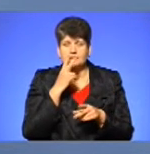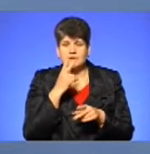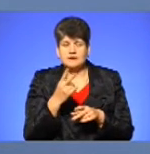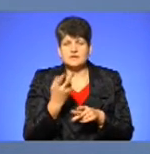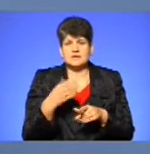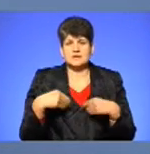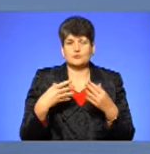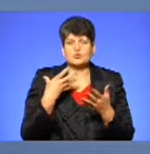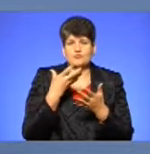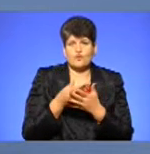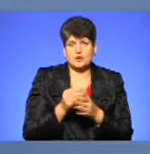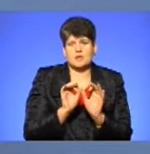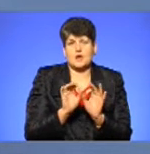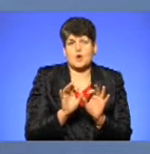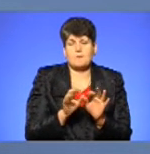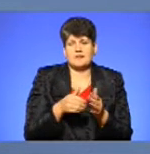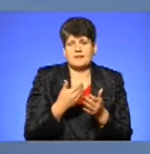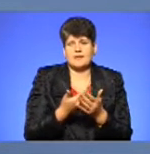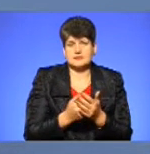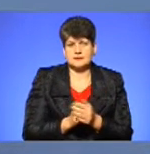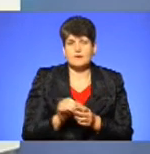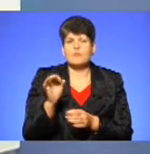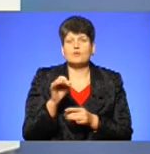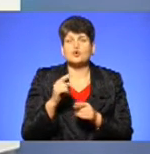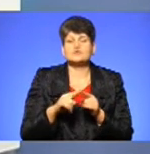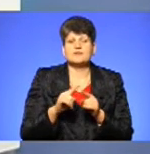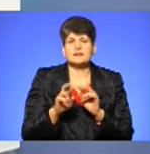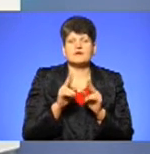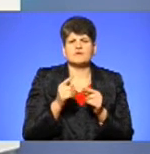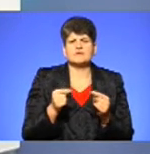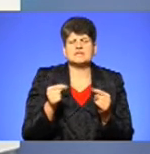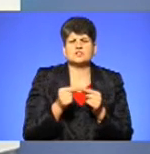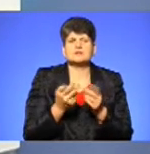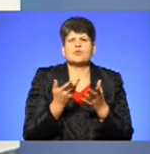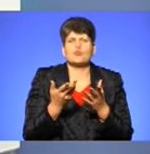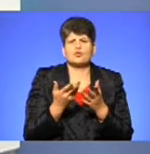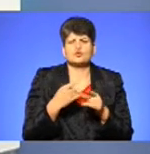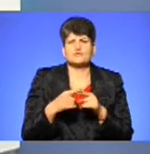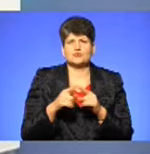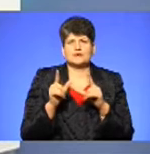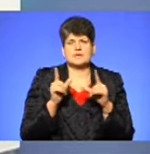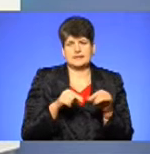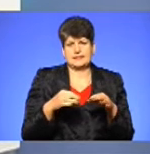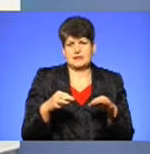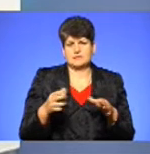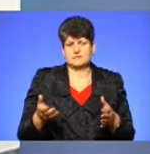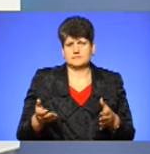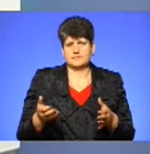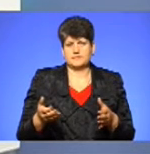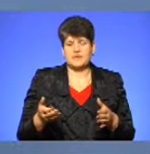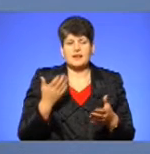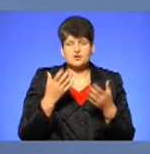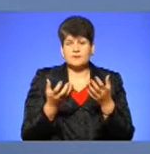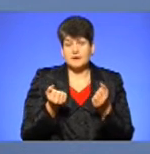свої рекомендації. От про швидкість. Як ви визначаєте, з якою швидкістю рухається транспортний засіб? Якщо брати по